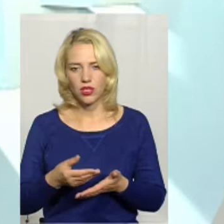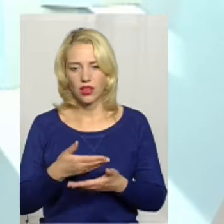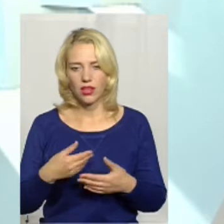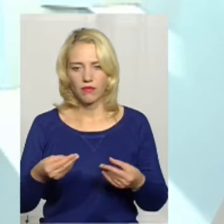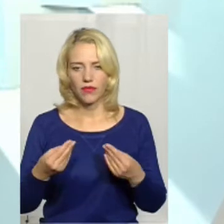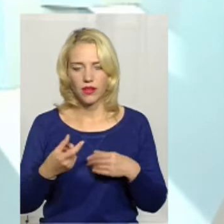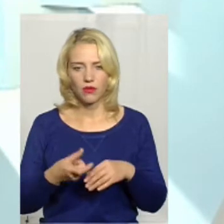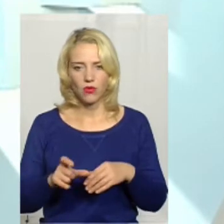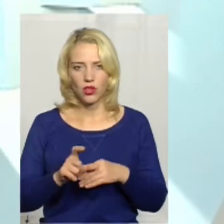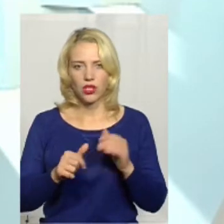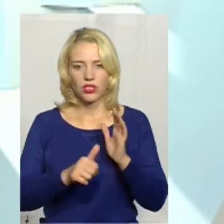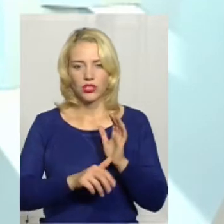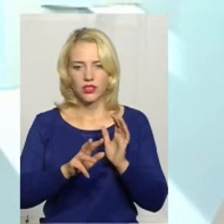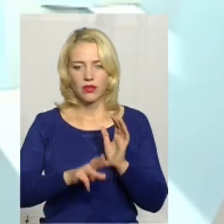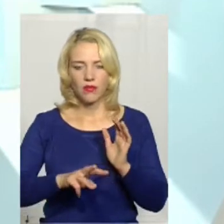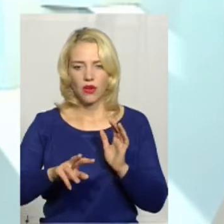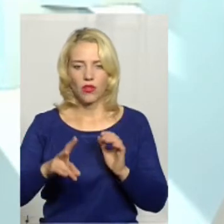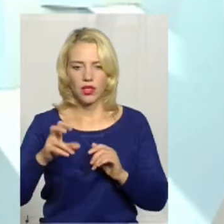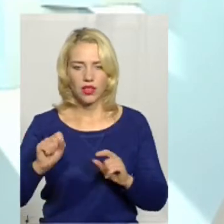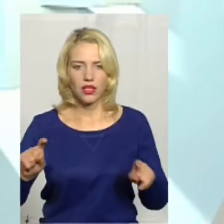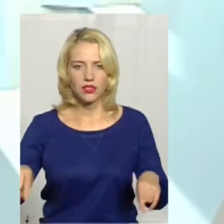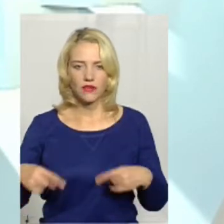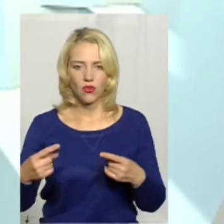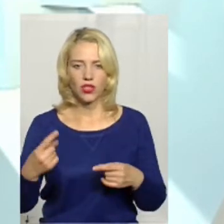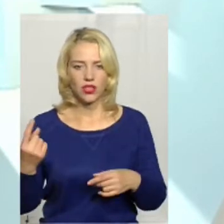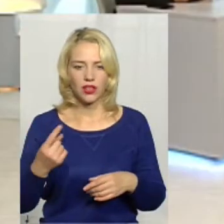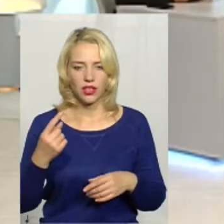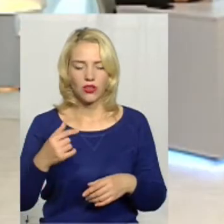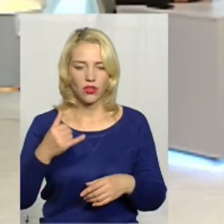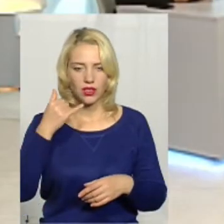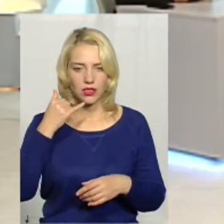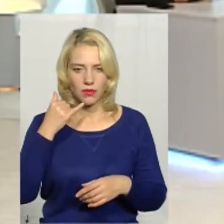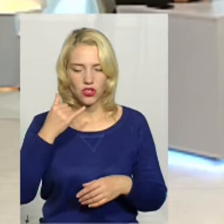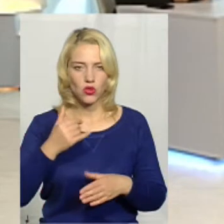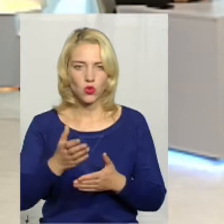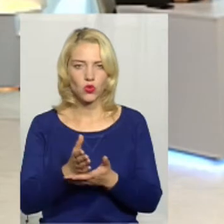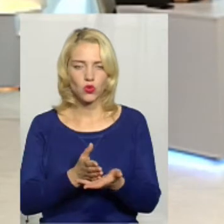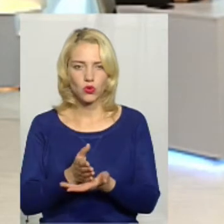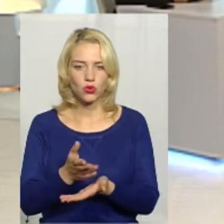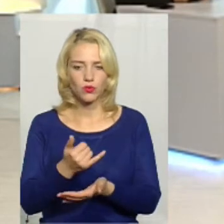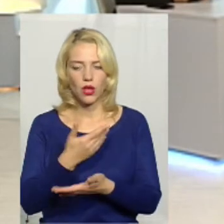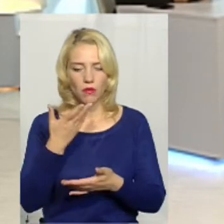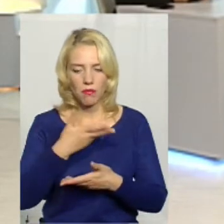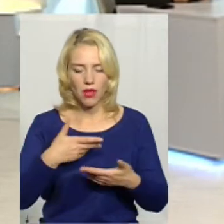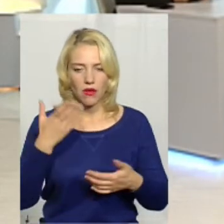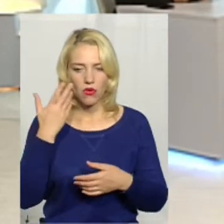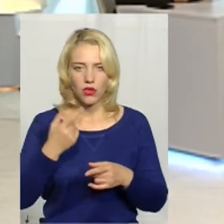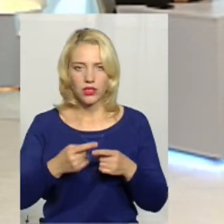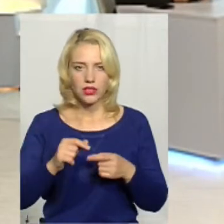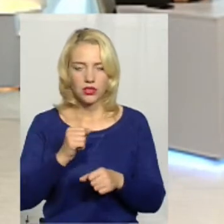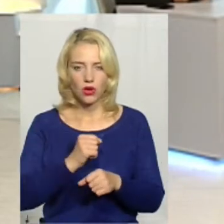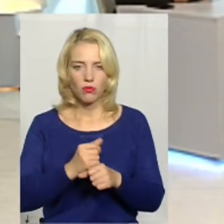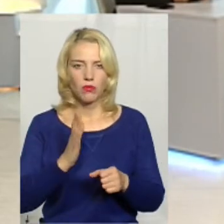більше 6 мільйонів на створення єдиної диспетчерської служби. І ми, коли це зробимо, ми привели